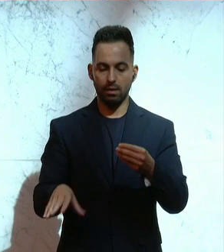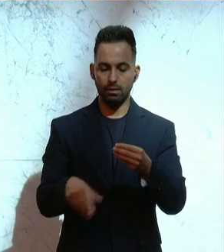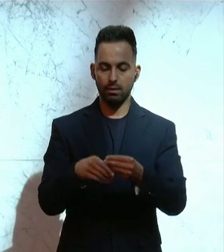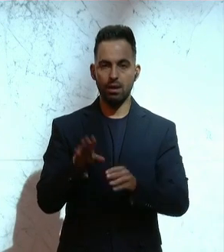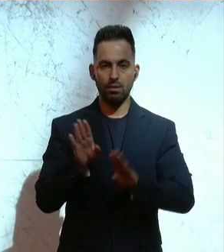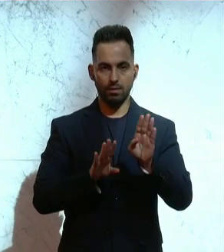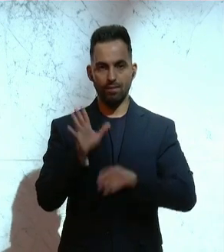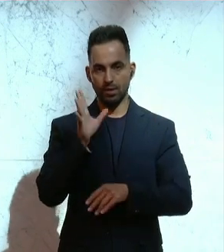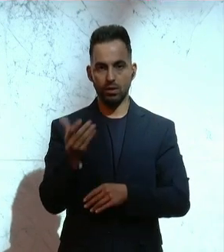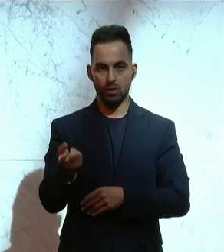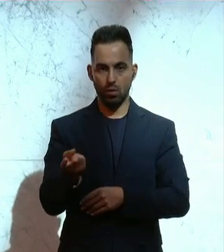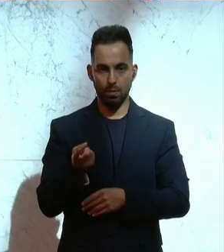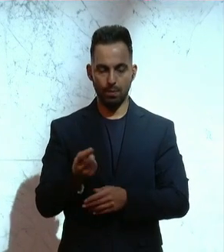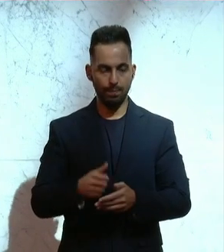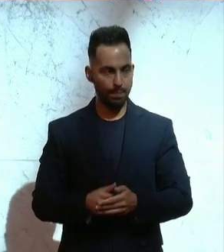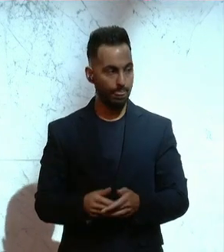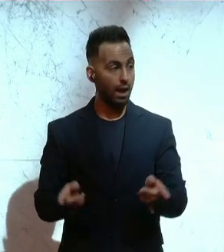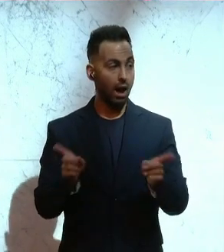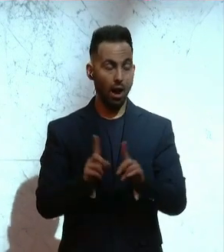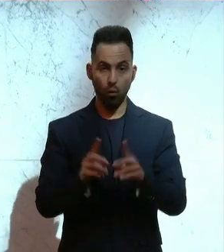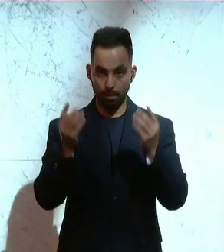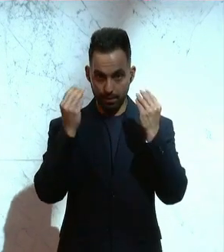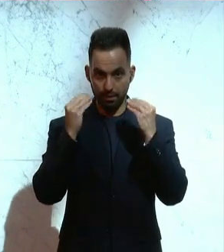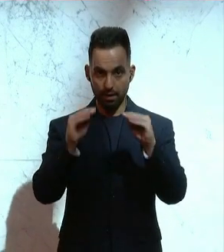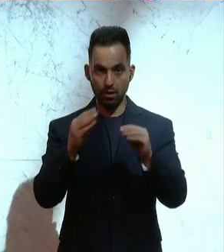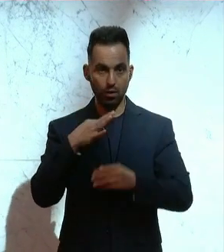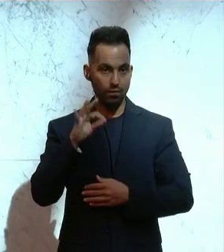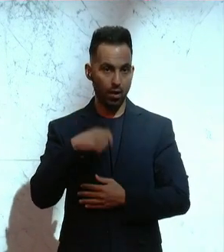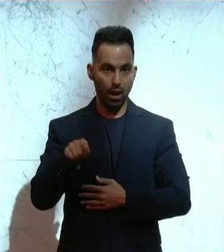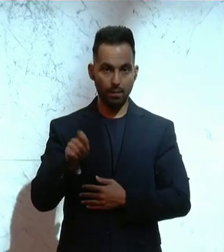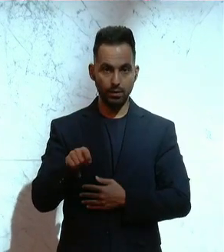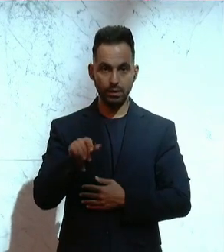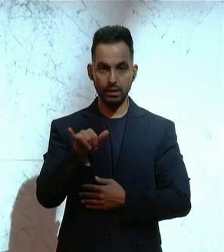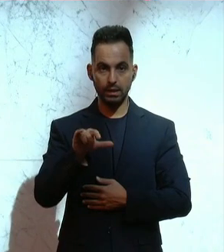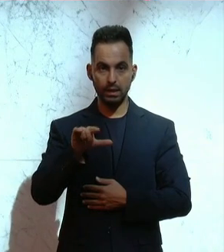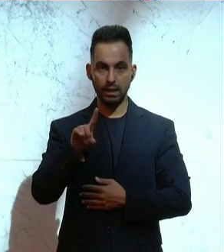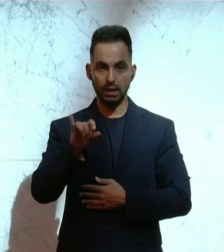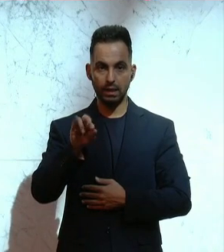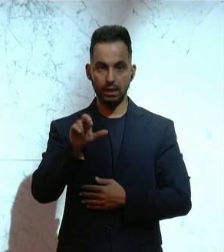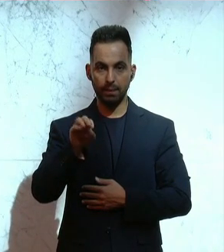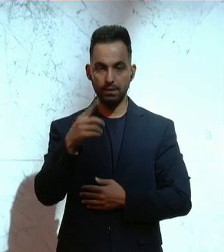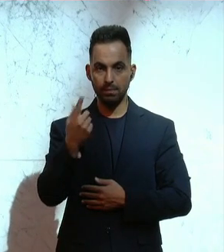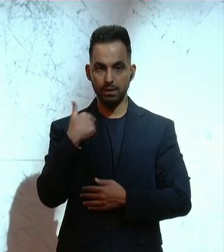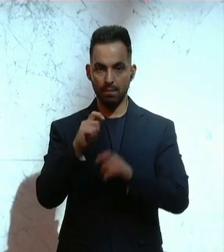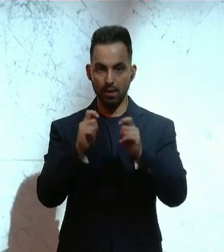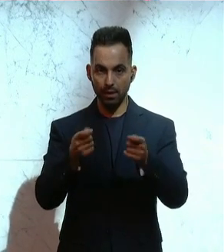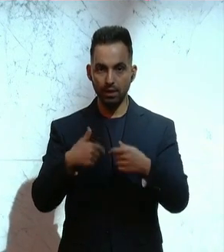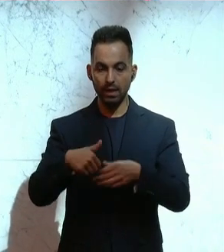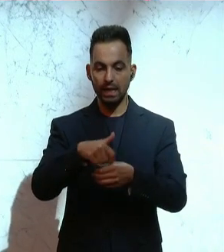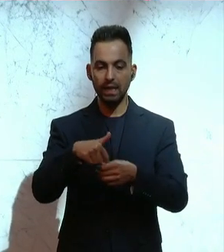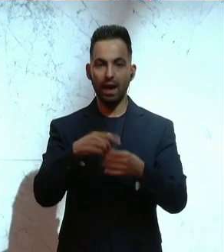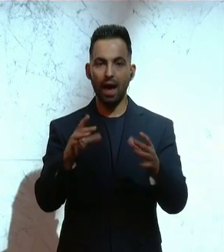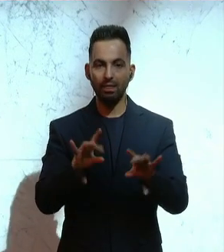Verhandlungen stattfinden. Und ich teile mit, dass die Frau Abgeordnete Yildirim beantragt hat, den Ausschuss für Innere